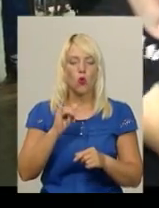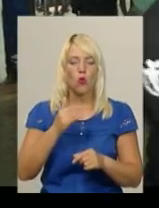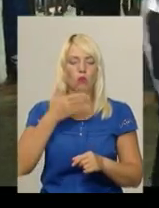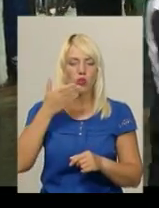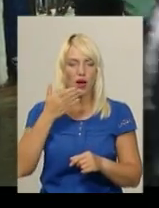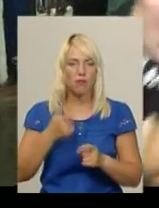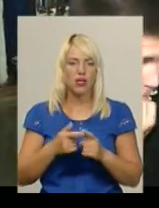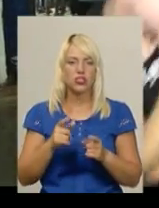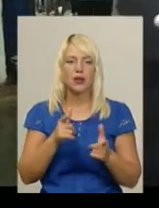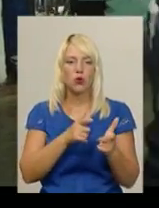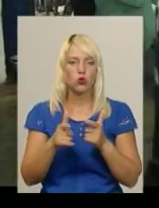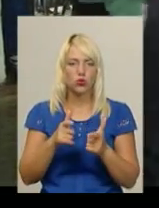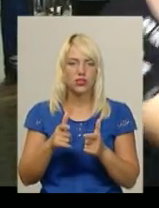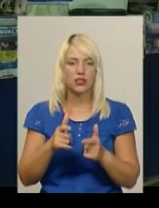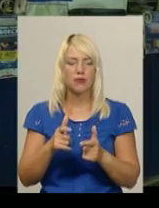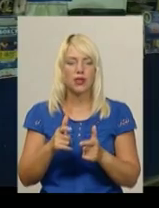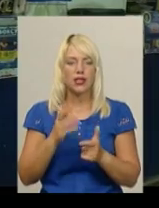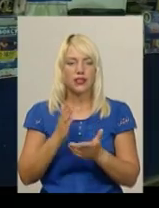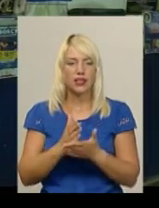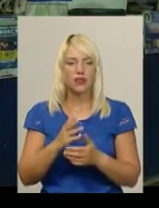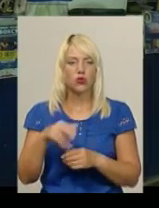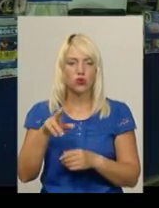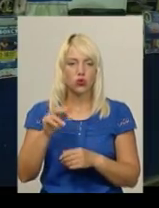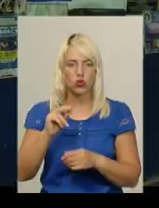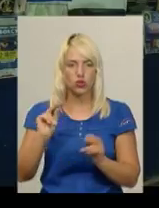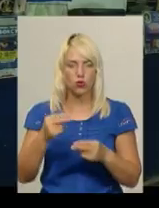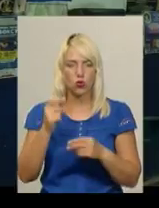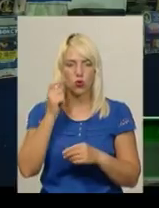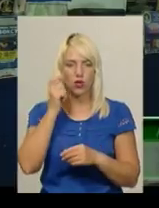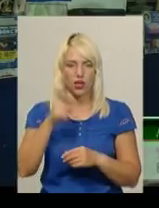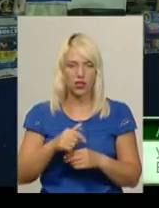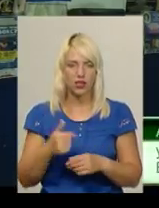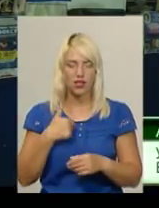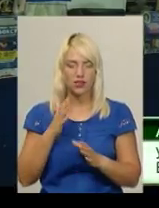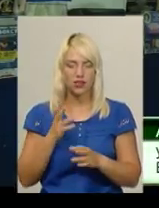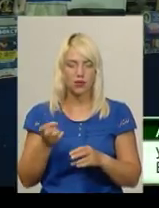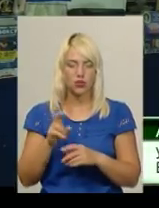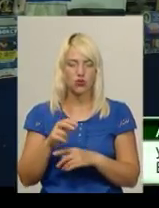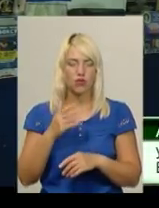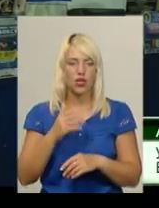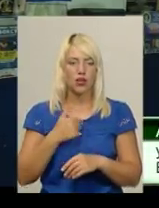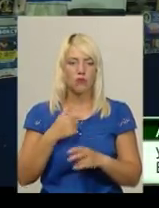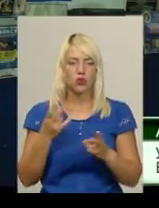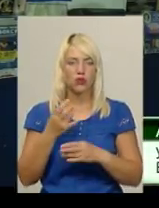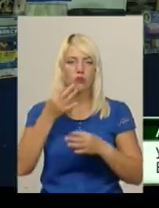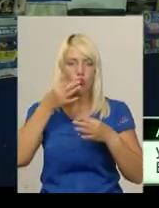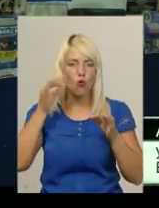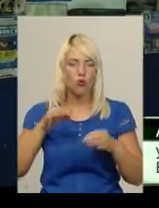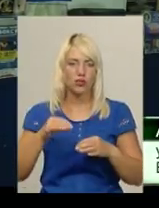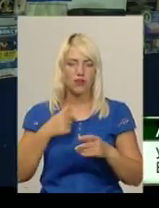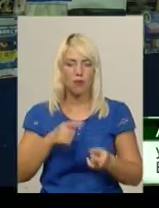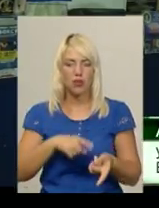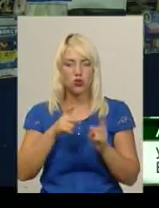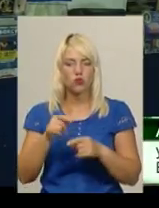спортсменів віком до 22 років. Я тільки перейшов, у дорослий бокс мені потрібен ще опит і потрібно більше